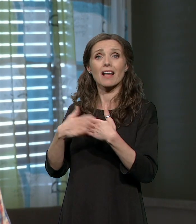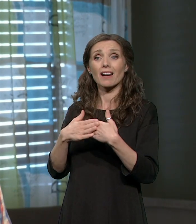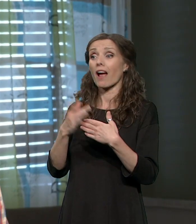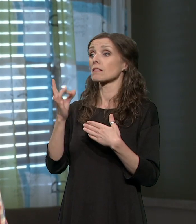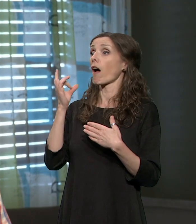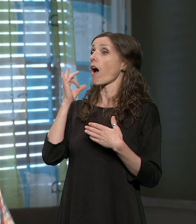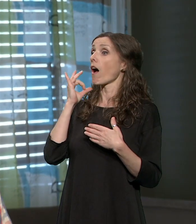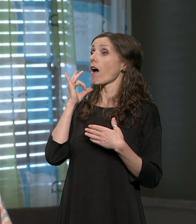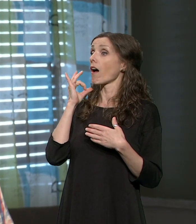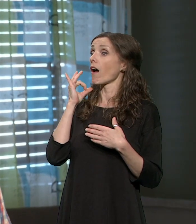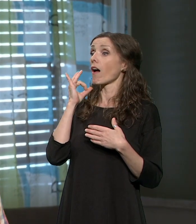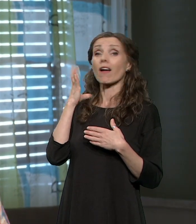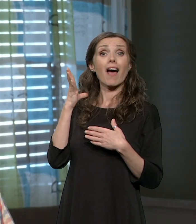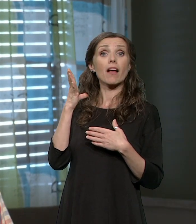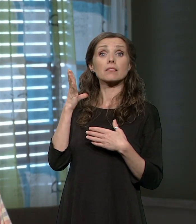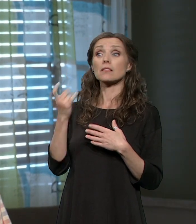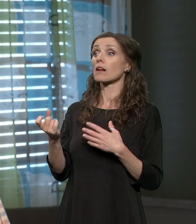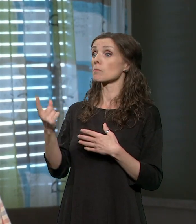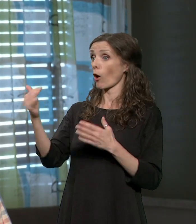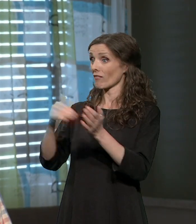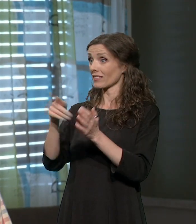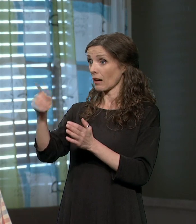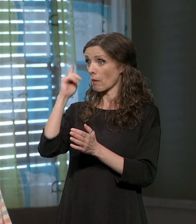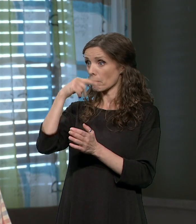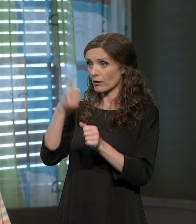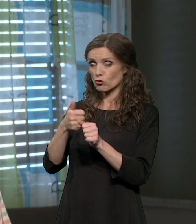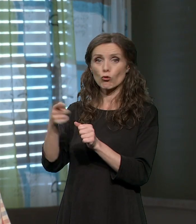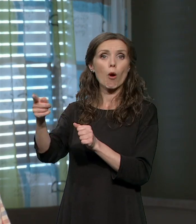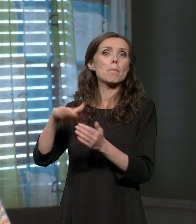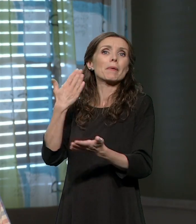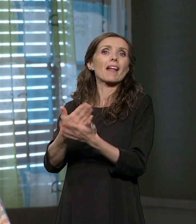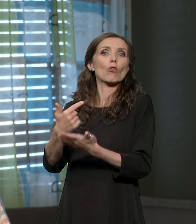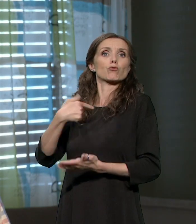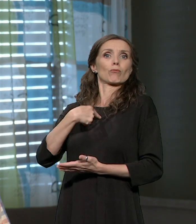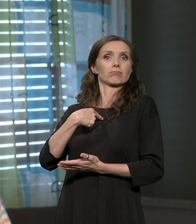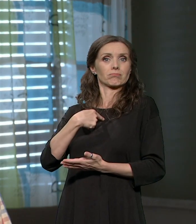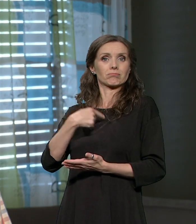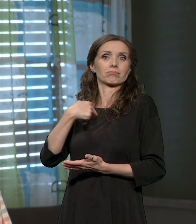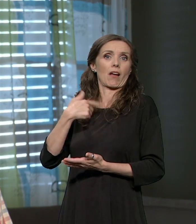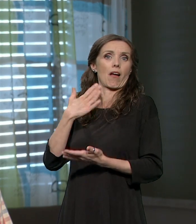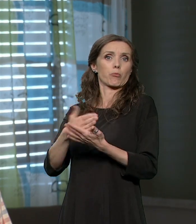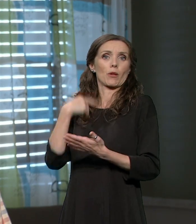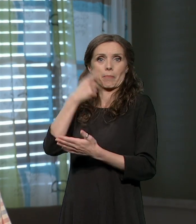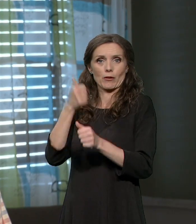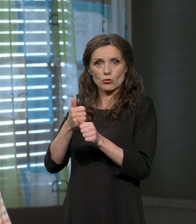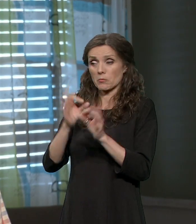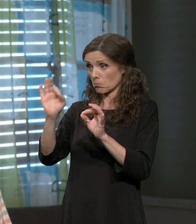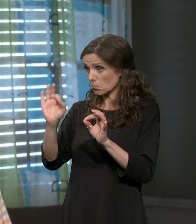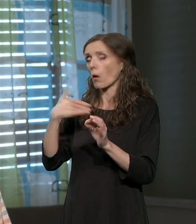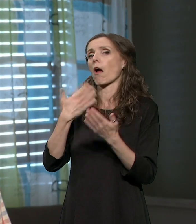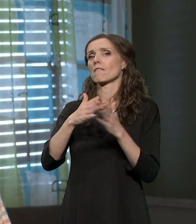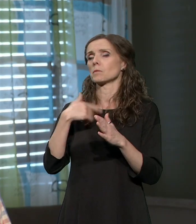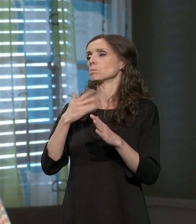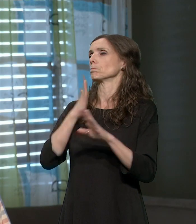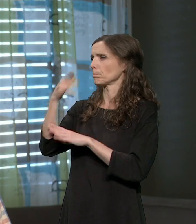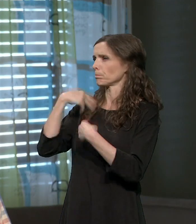je bilo potrebe za tim, on je predložio da ja budem njegov personalni asistent. Ja sam završio te neke kurseve